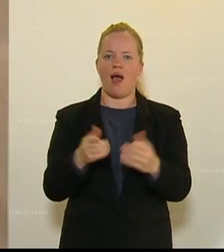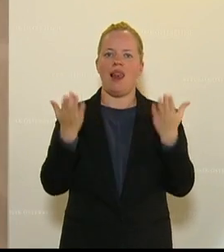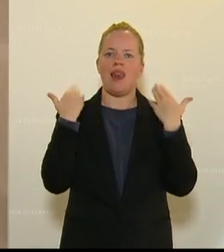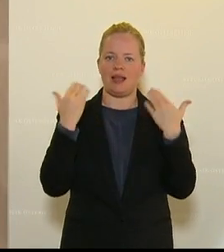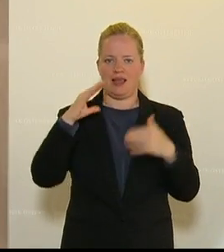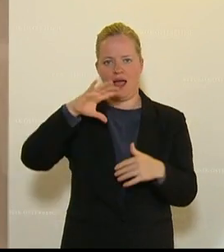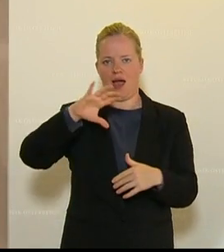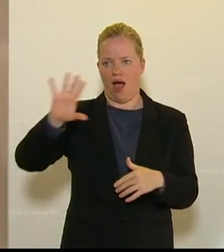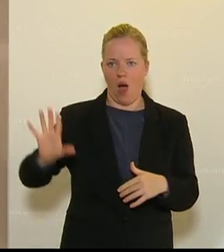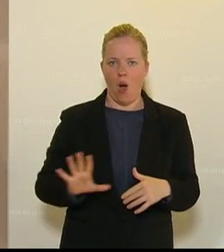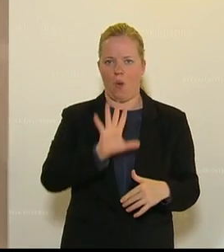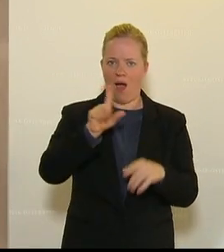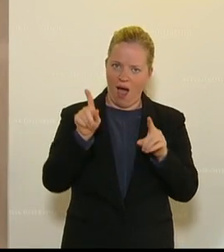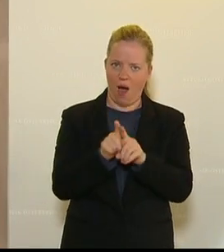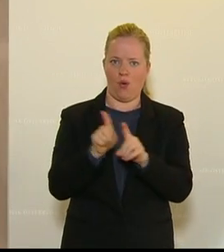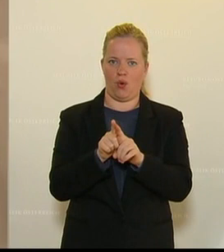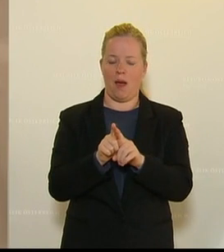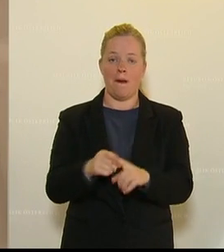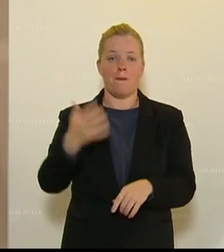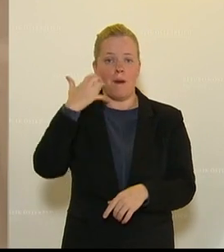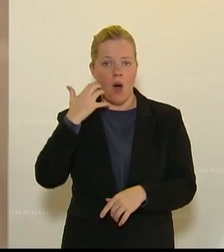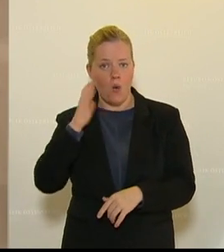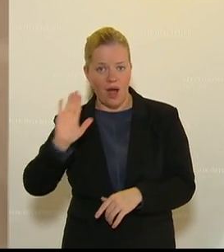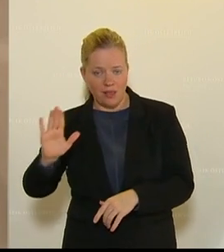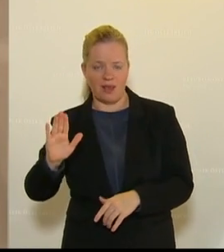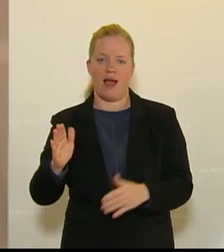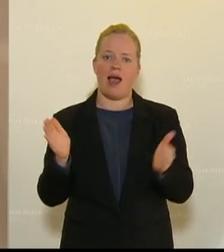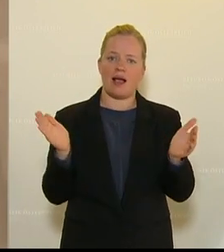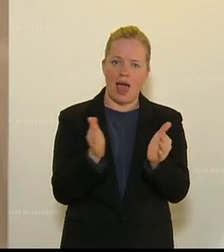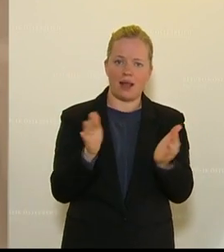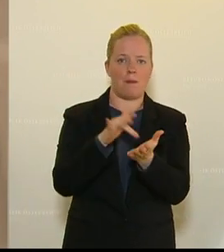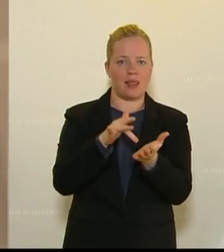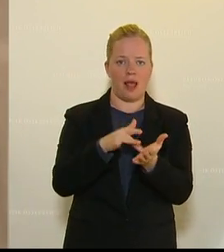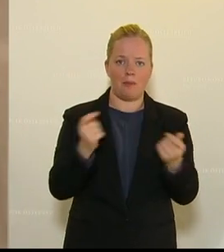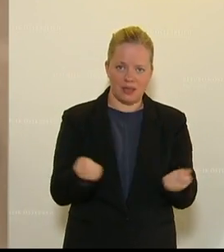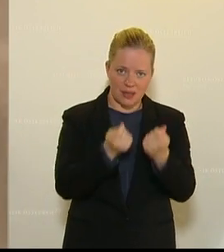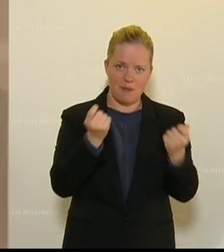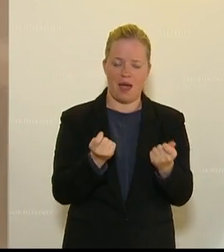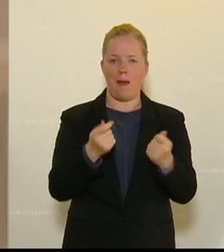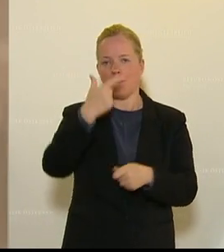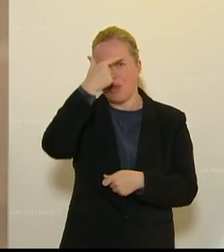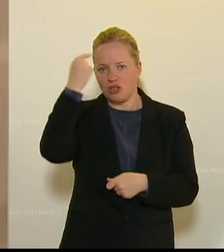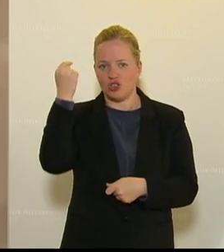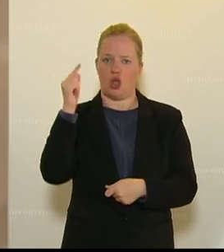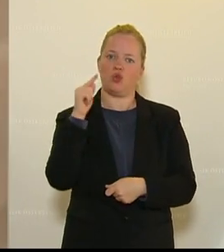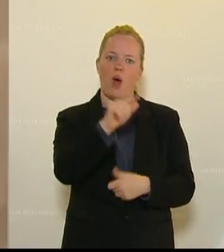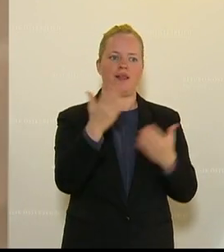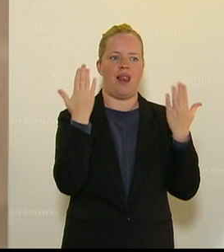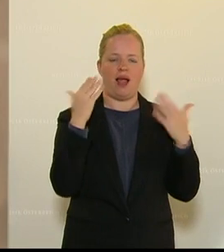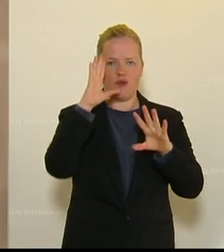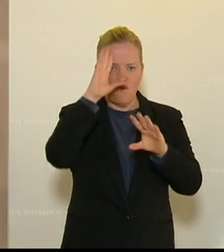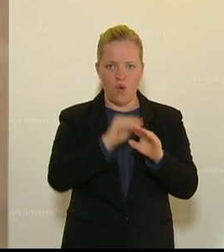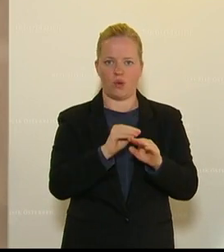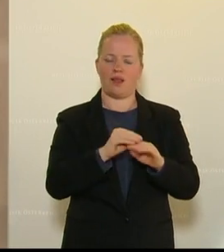Räumen draußen bleiben. Bei den Bauern, bei den Klein- und Mittelbetrieben, bei den Menschen, die dort leben